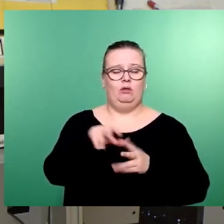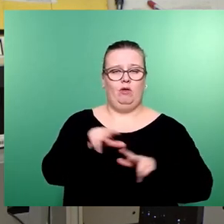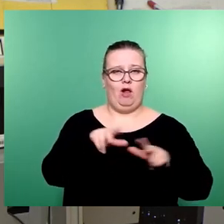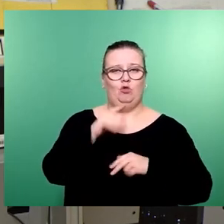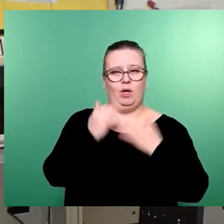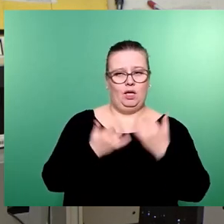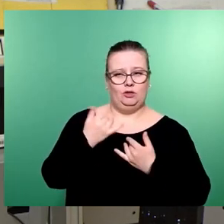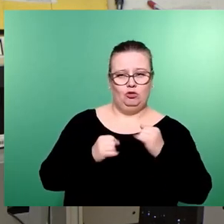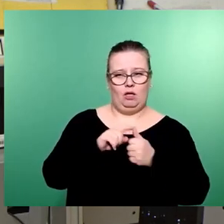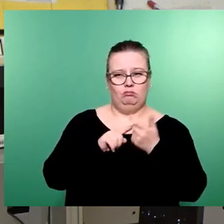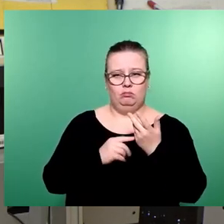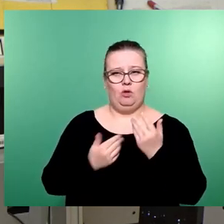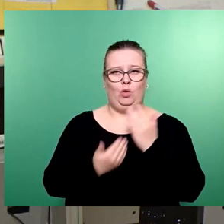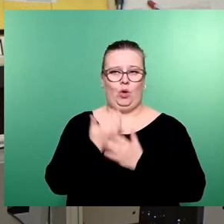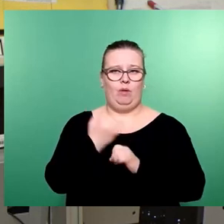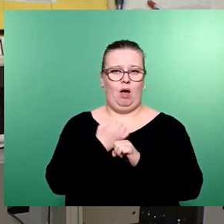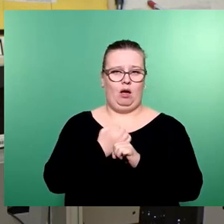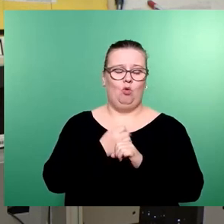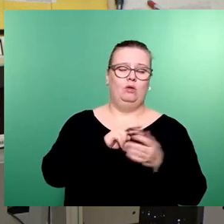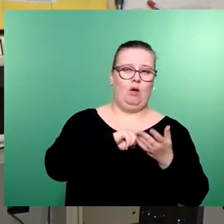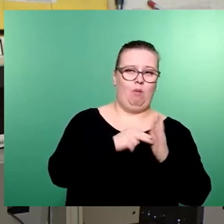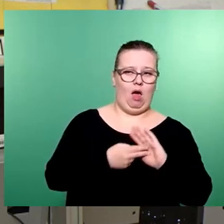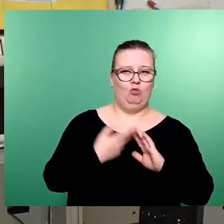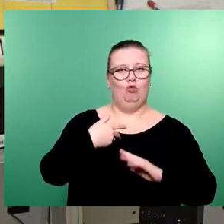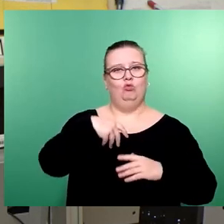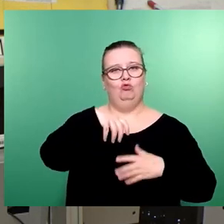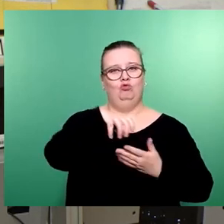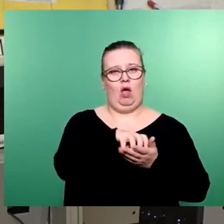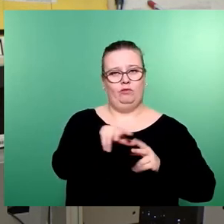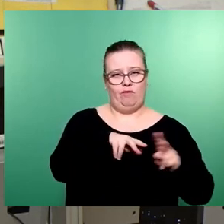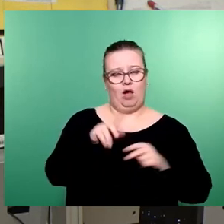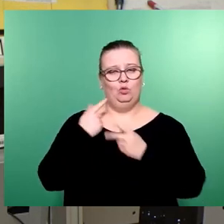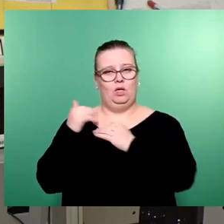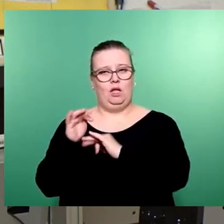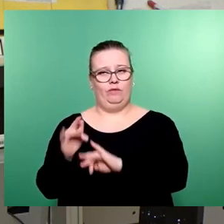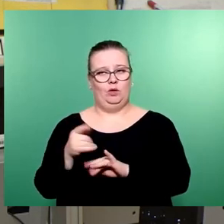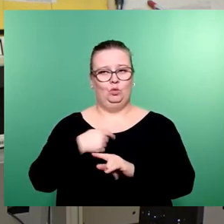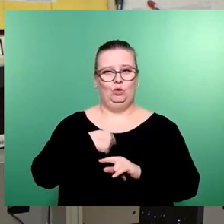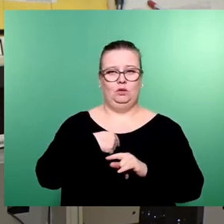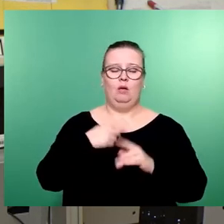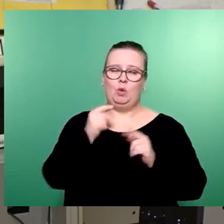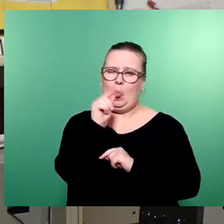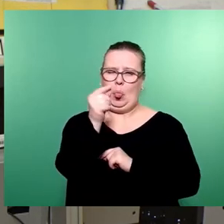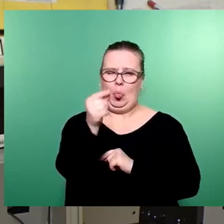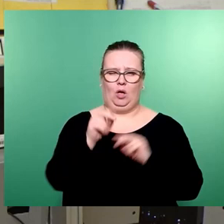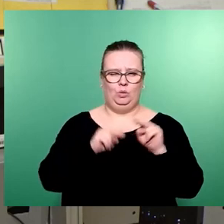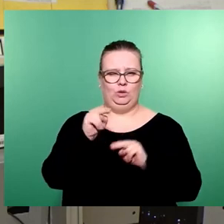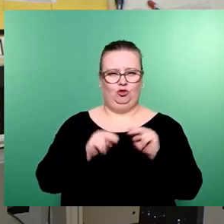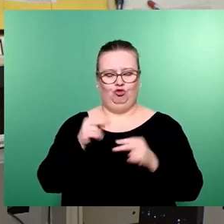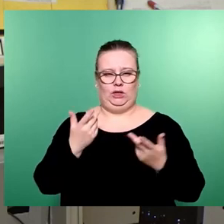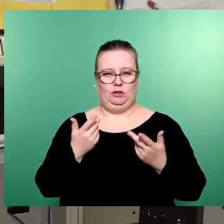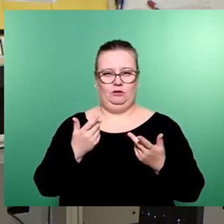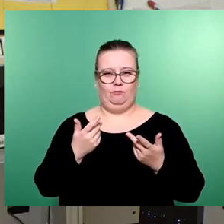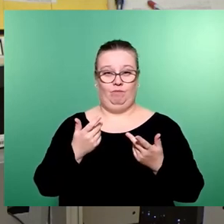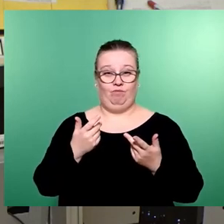konnte. Und dieser Unterschied zwischen der Planung der Stadtverwaltung in der Liquidität und unserer ist sehr, sehr gering. Und wenn Sie